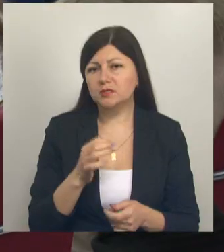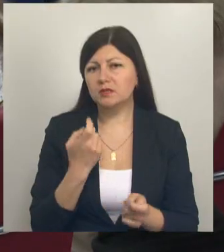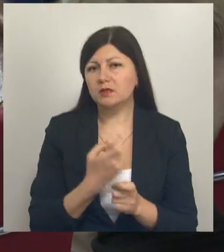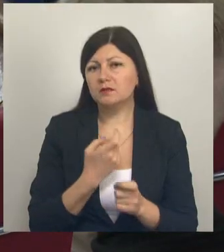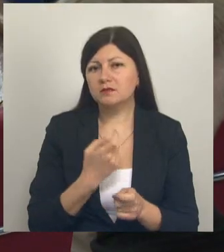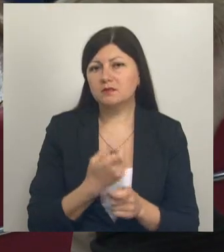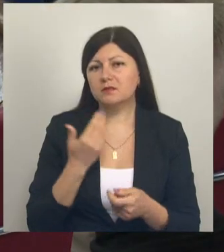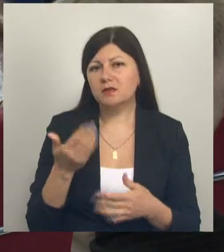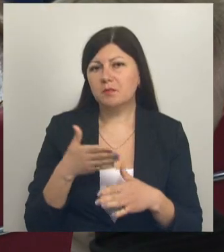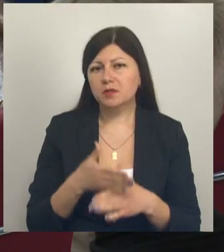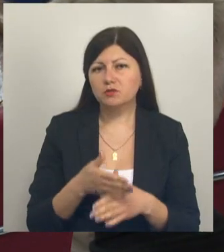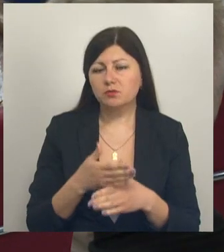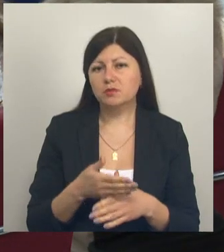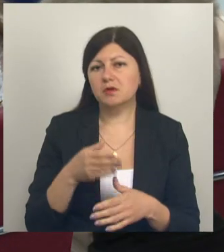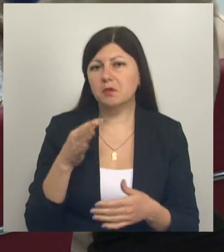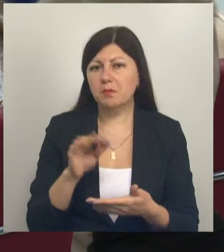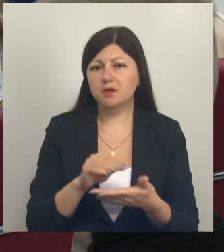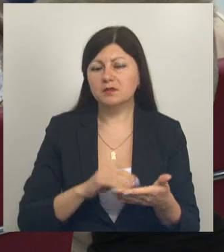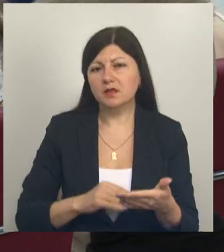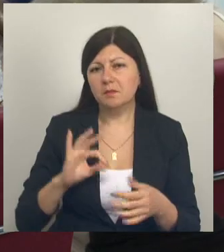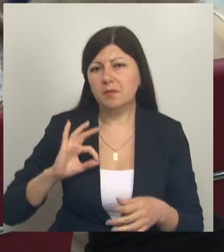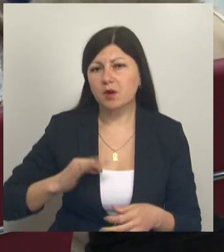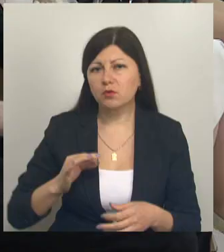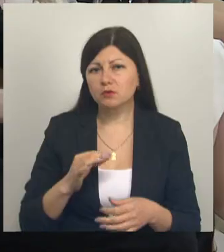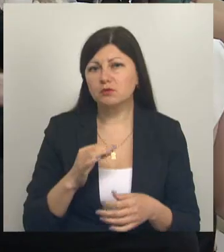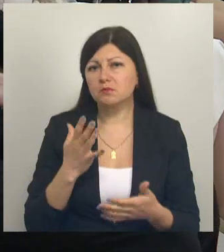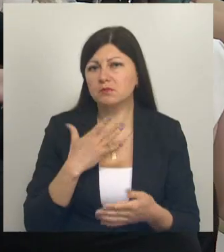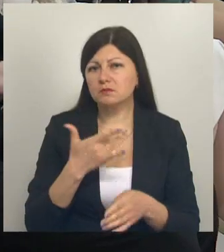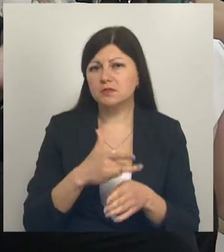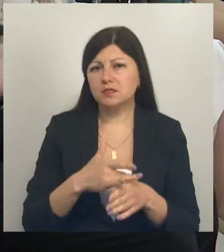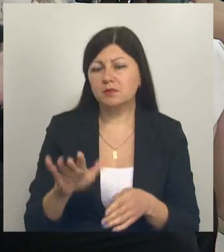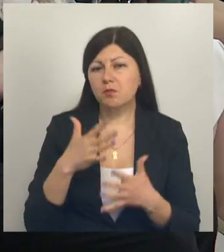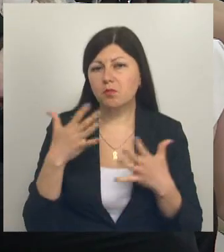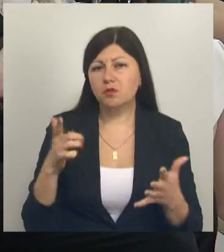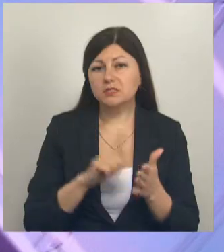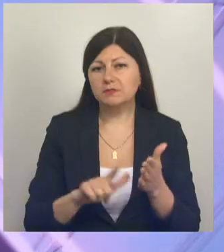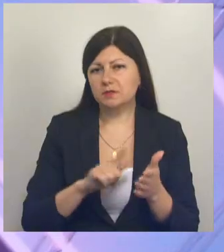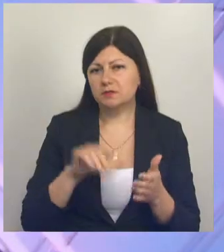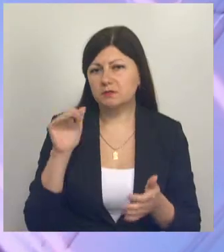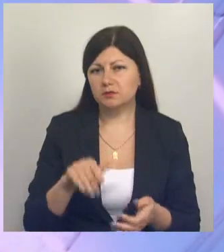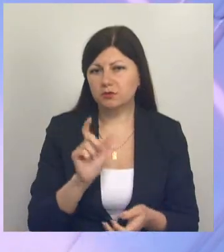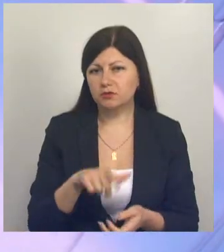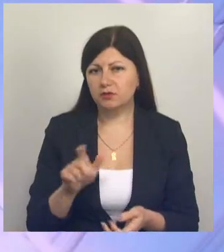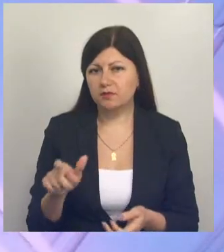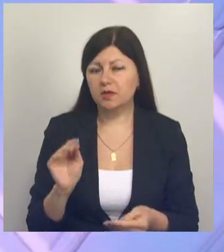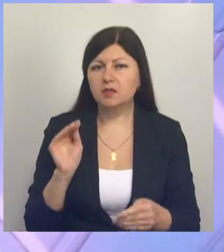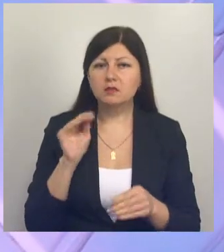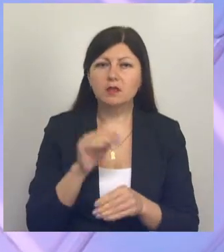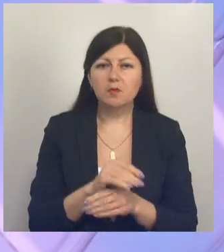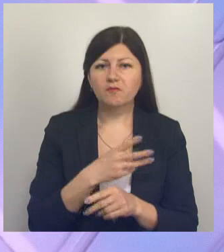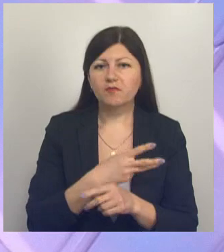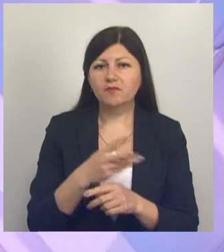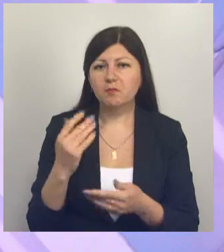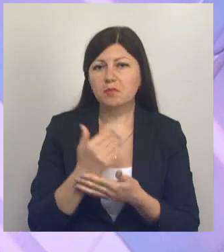пособники, по данным прокуратуры региона, истребили более 70 тысяч человек. Добавим в эфире